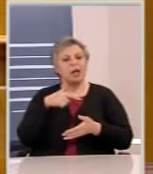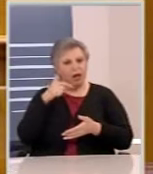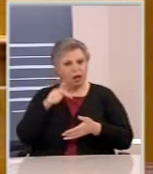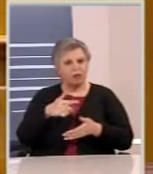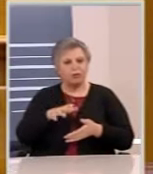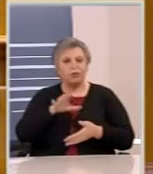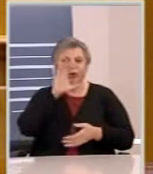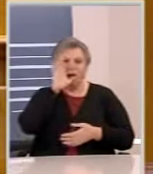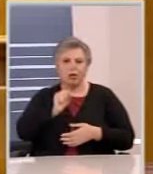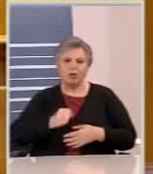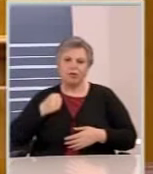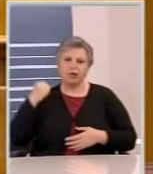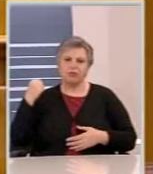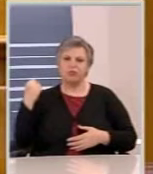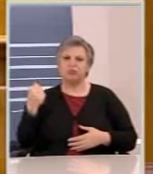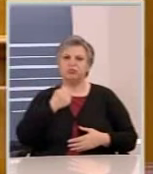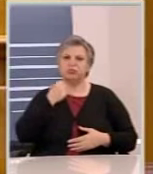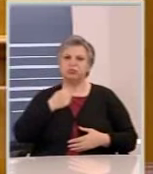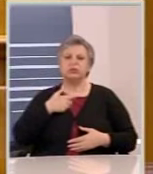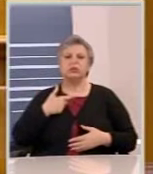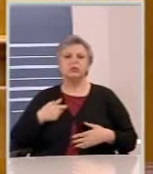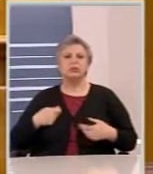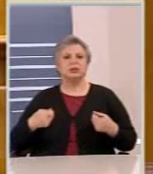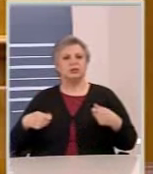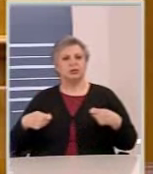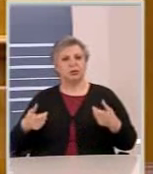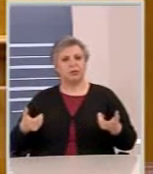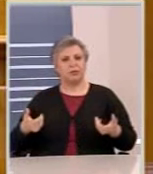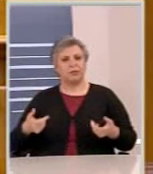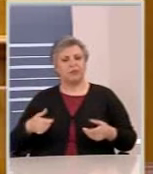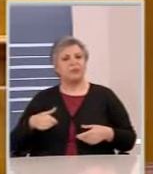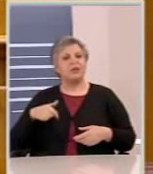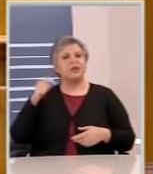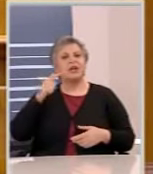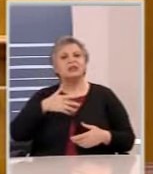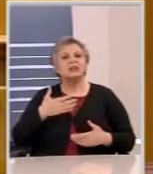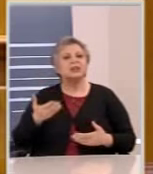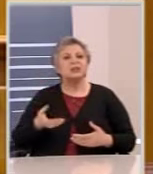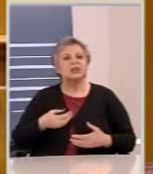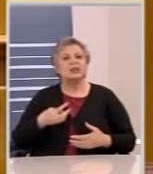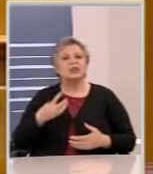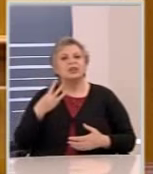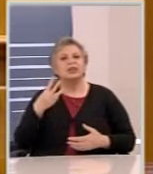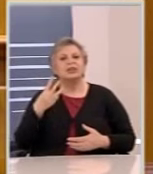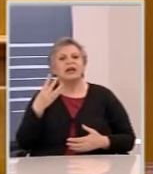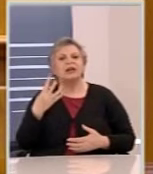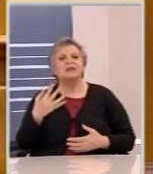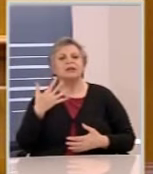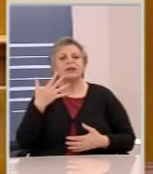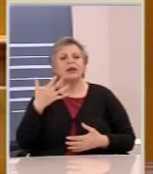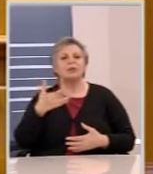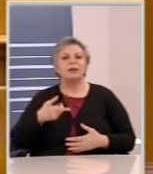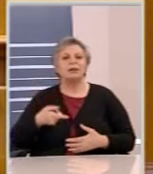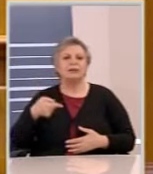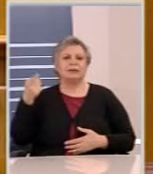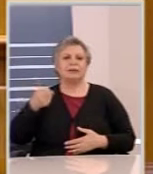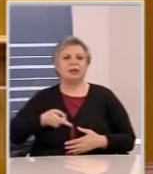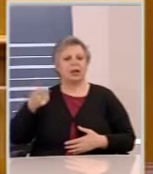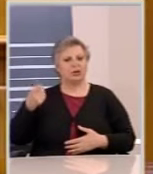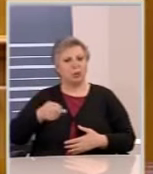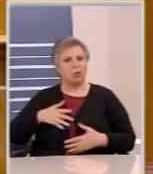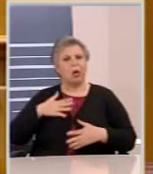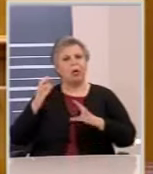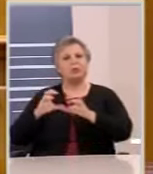Ένα κόμμα διαμαρτυρίας. Για ένα κόμμα του 3, 4 και 5% το όχι σε όλα είναι κάτι το οποίο είναι